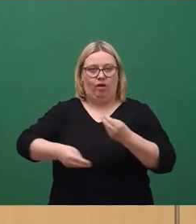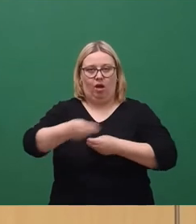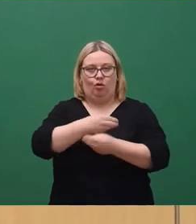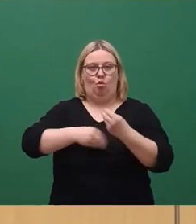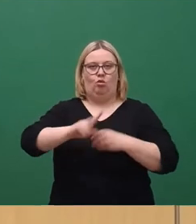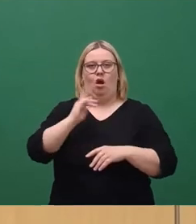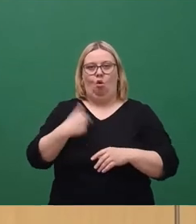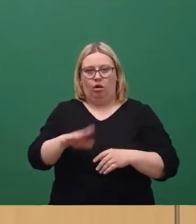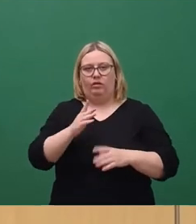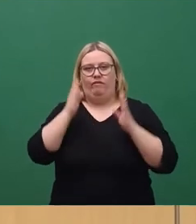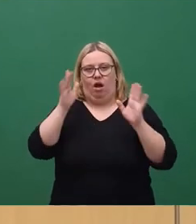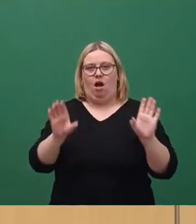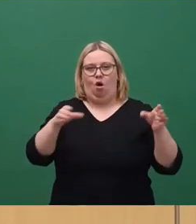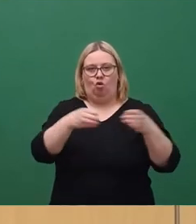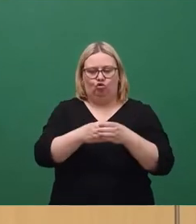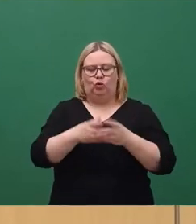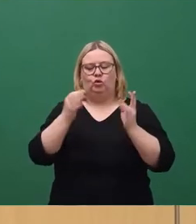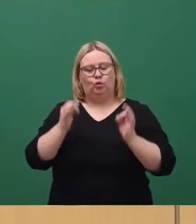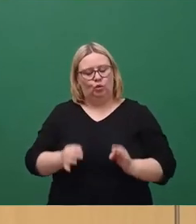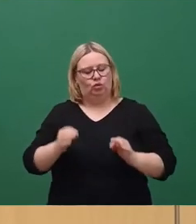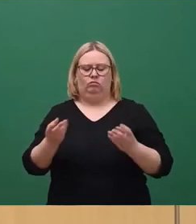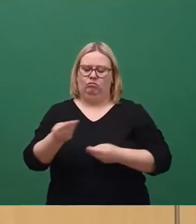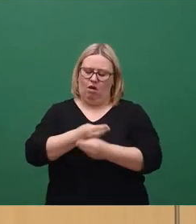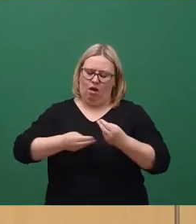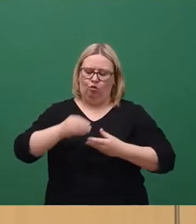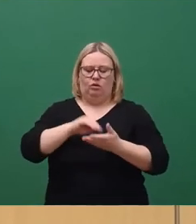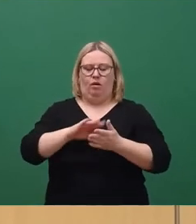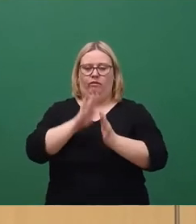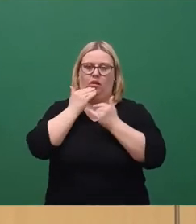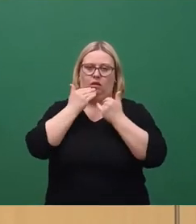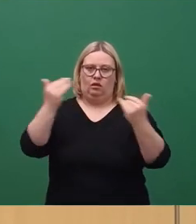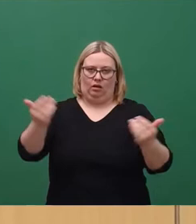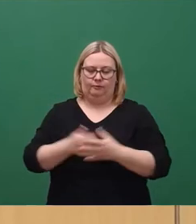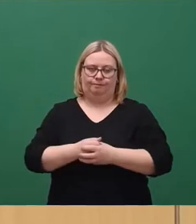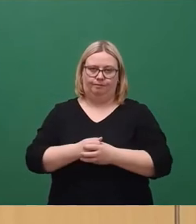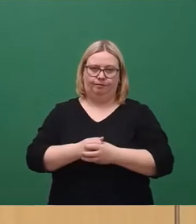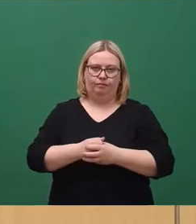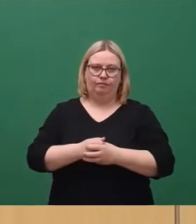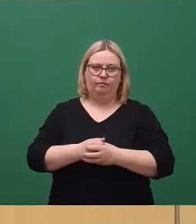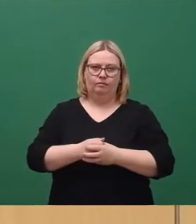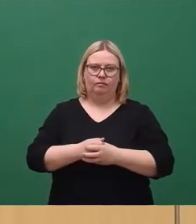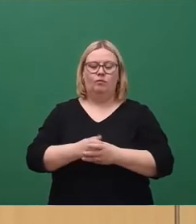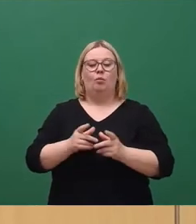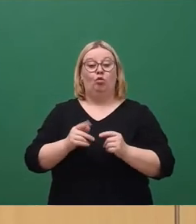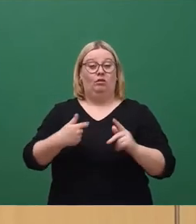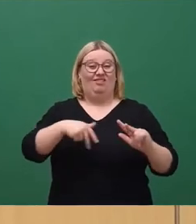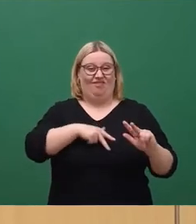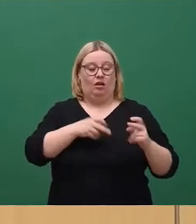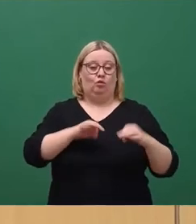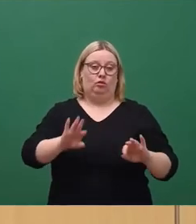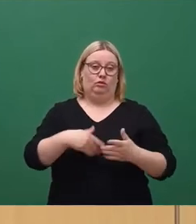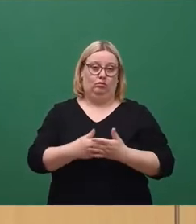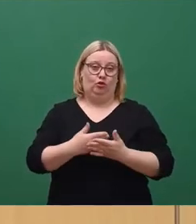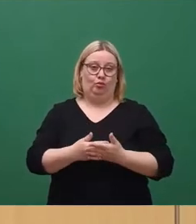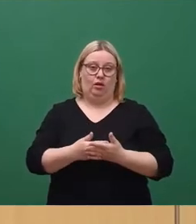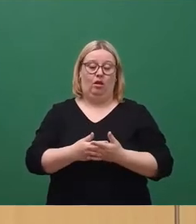Fachausschüssen konstruktiv an den Beratungen beteiligt haben, meinen herzlichen Dank ausdrücken. Das ist ein gutes Beispiel, wie es